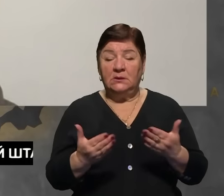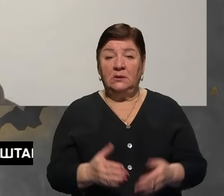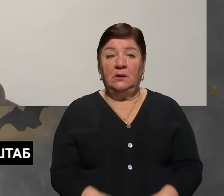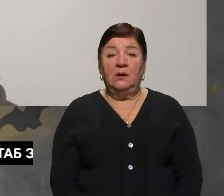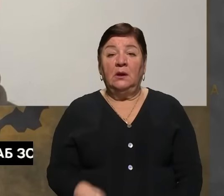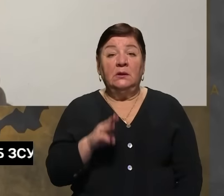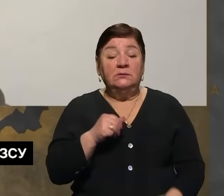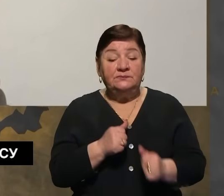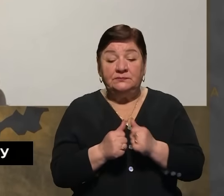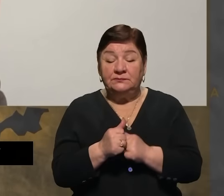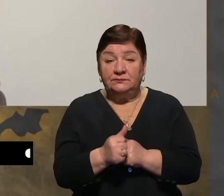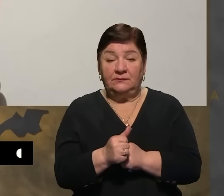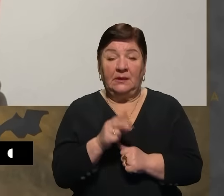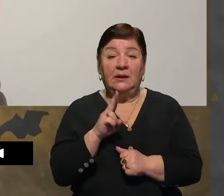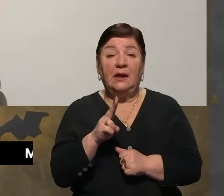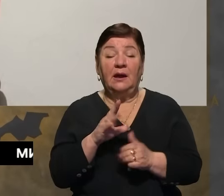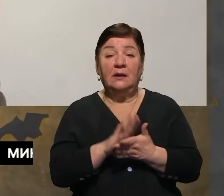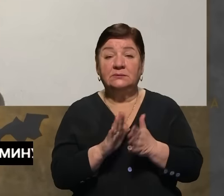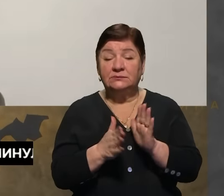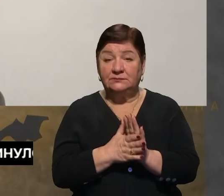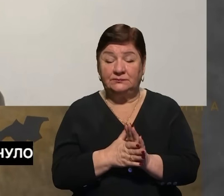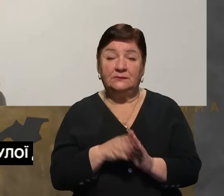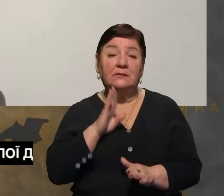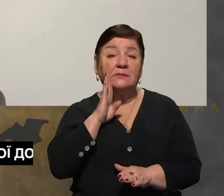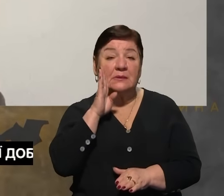Тож, насамперед, яка ситуація станом на ранок у Авдіївці?